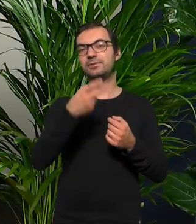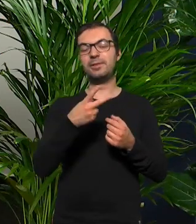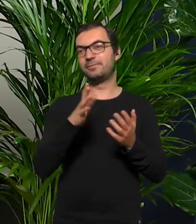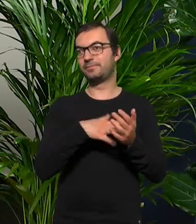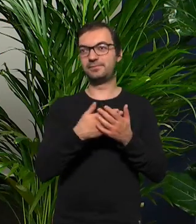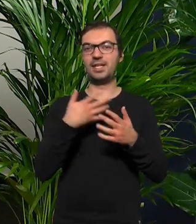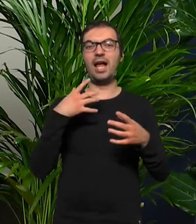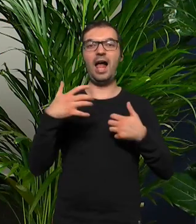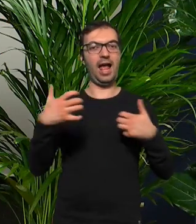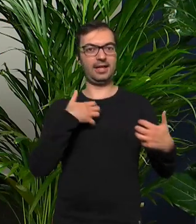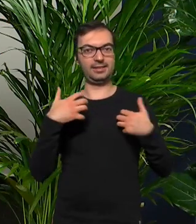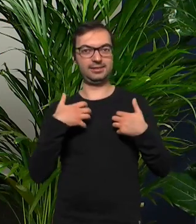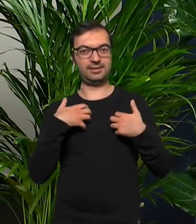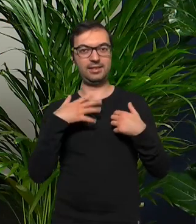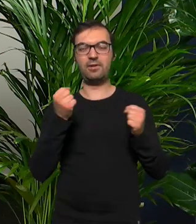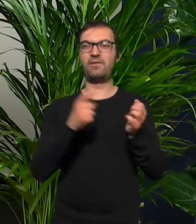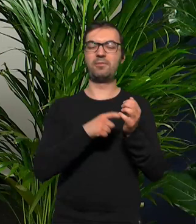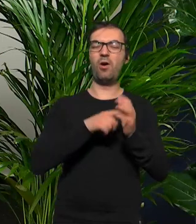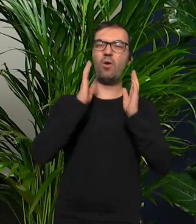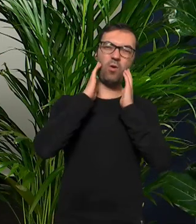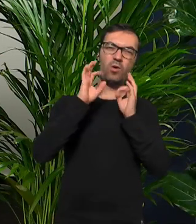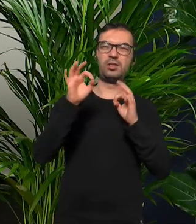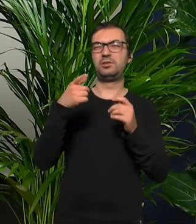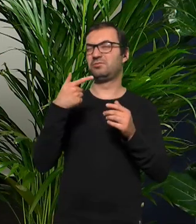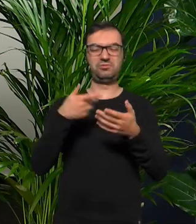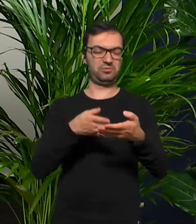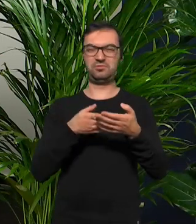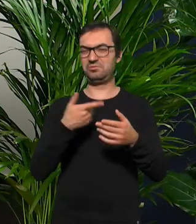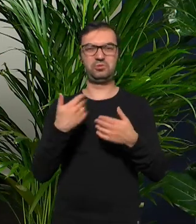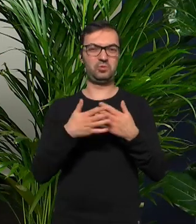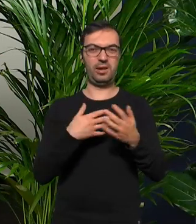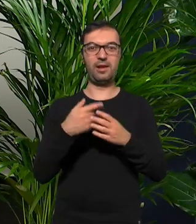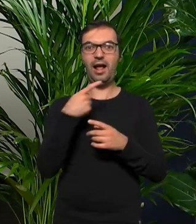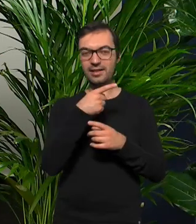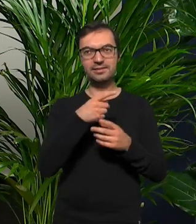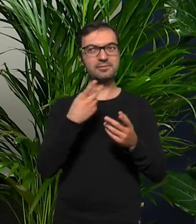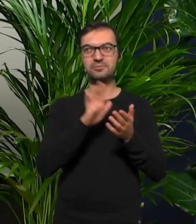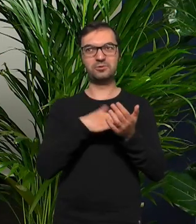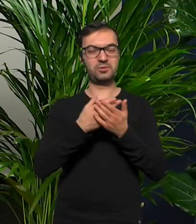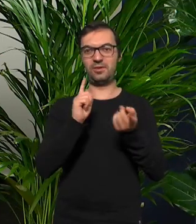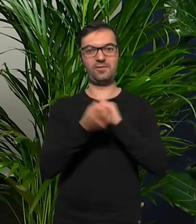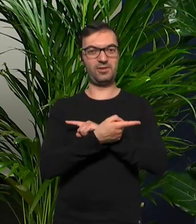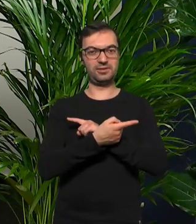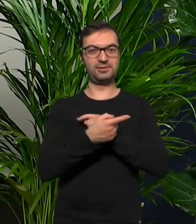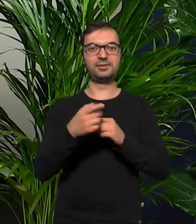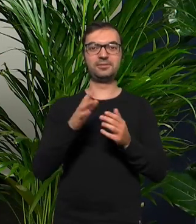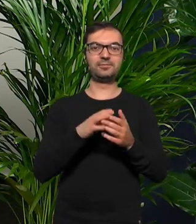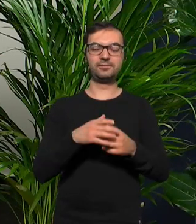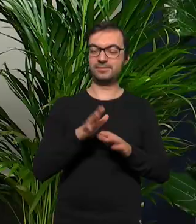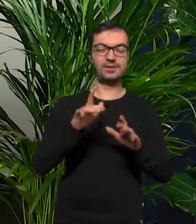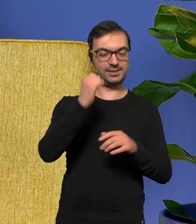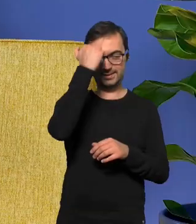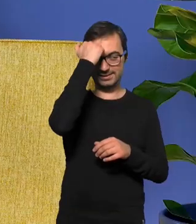ocenia poprzez oczekiwania o no tym razem się nie udało a ty jesteś takim przykładem człowieka, przy którym ja przynajmniej